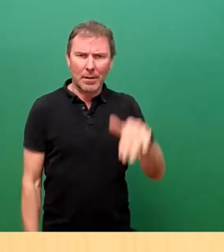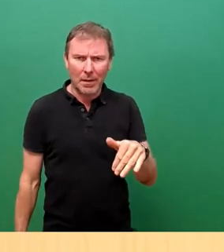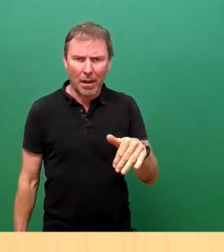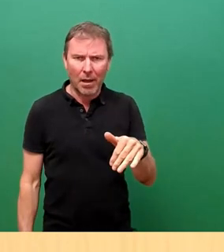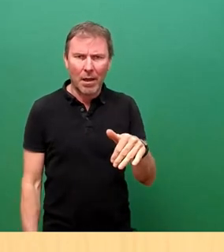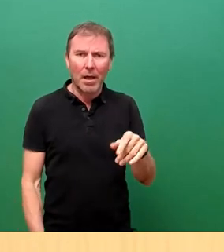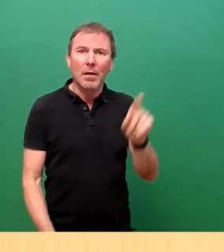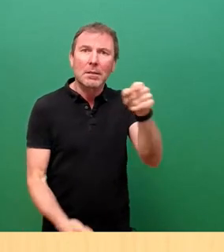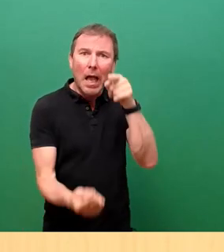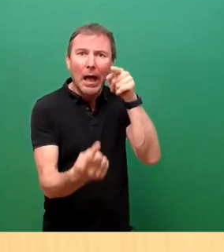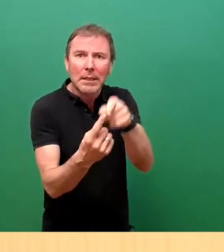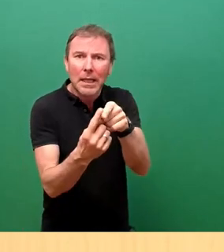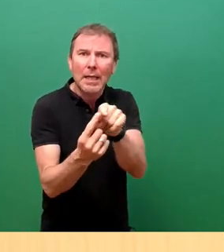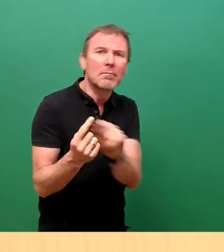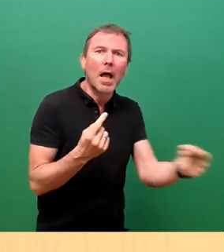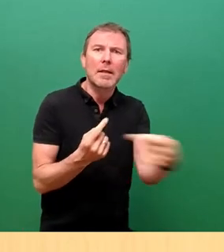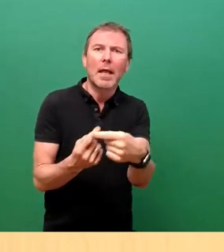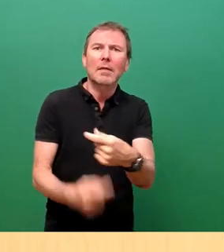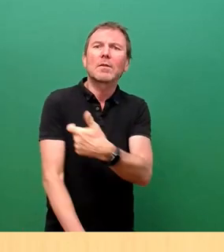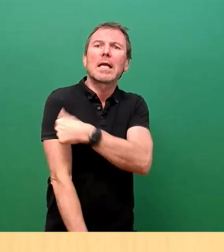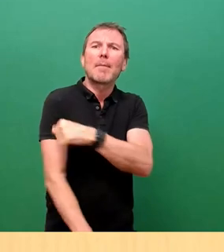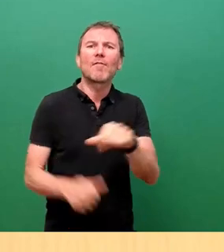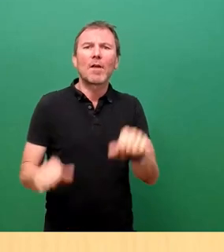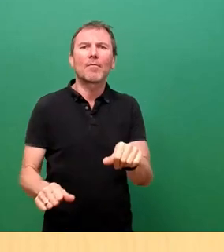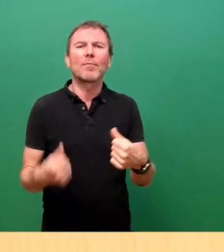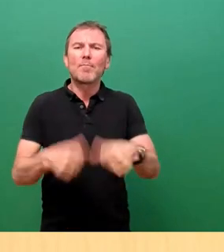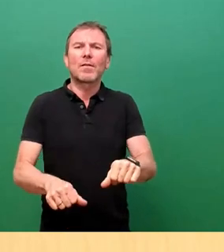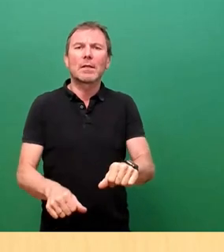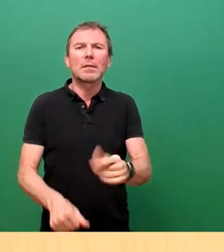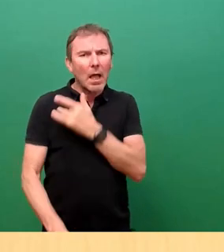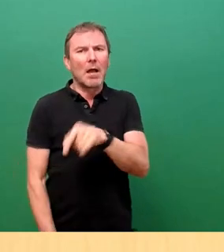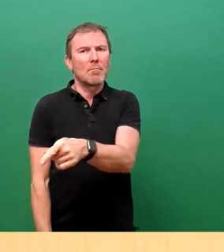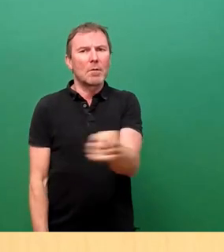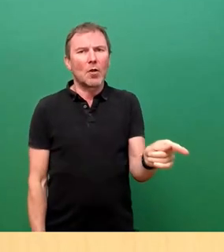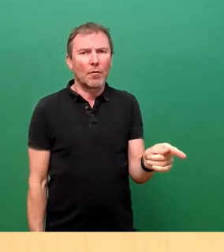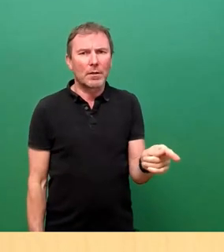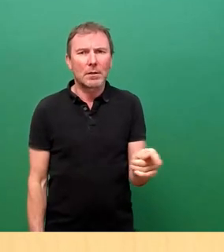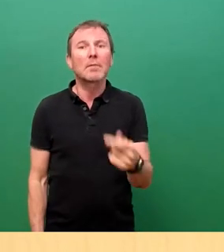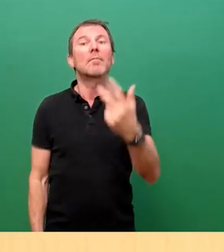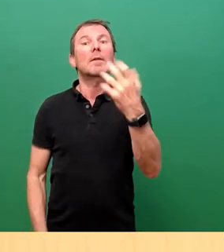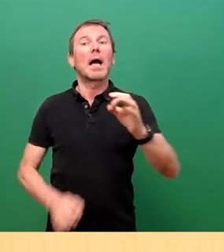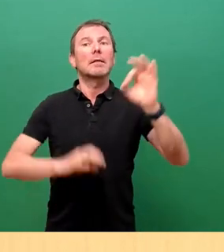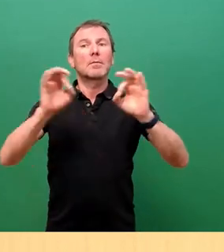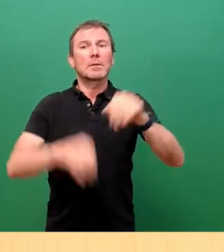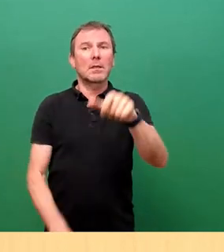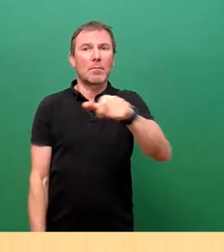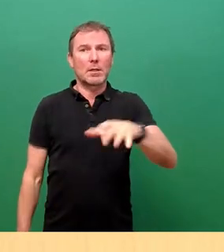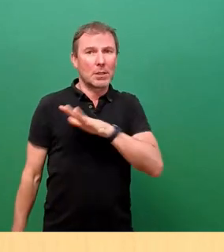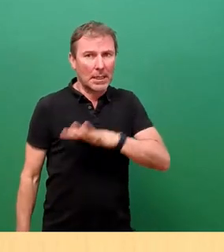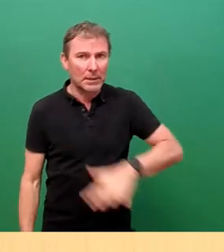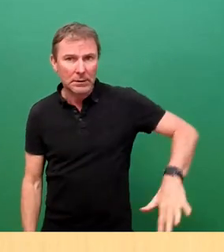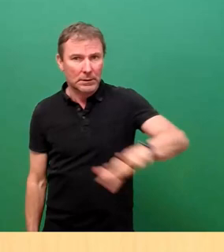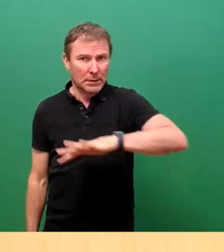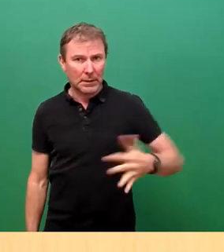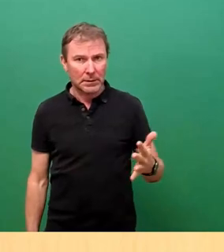oder indirekt von der partiellen Impfpflicht im Gesundheitswesen betroffen sind. Ca. 30% der Menschen in Sachsen sind